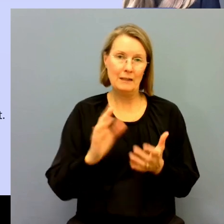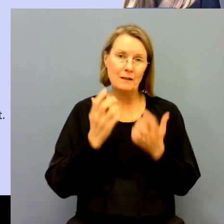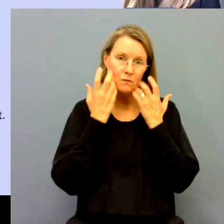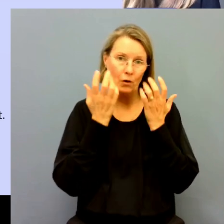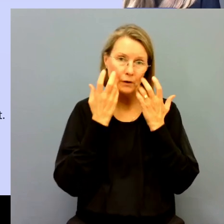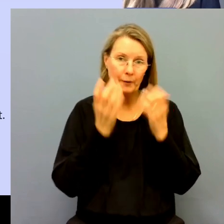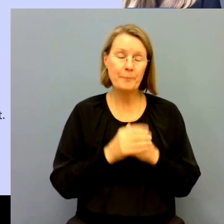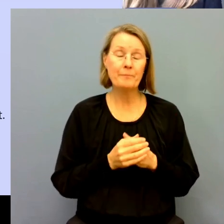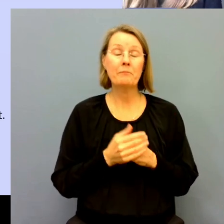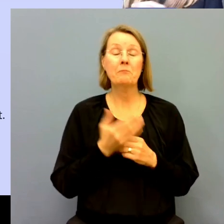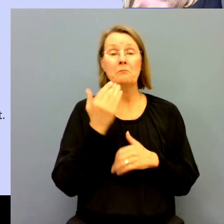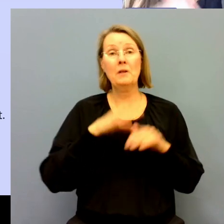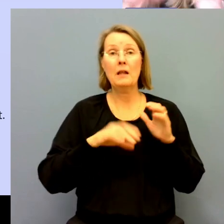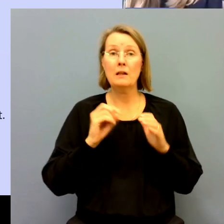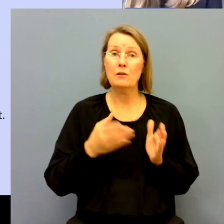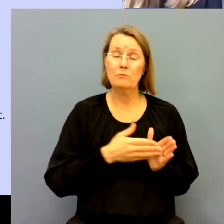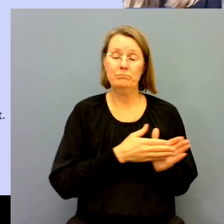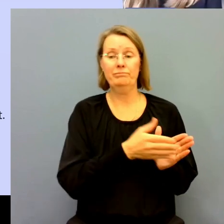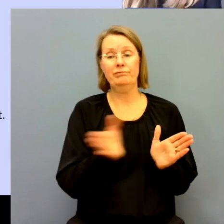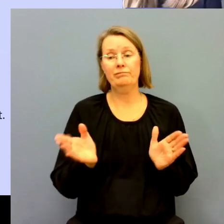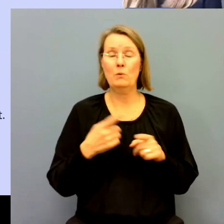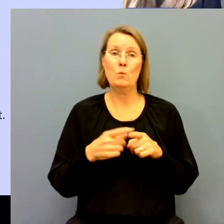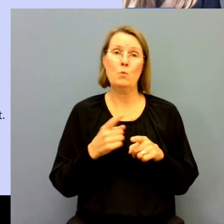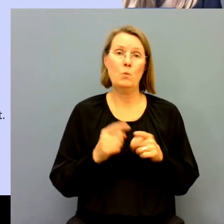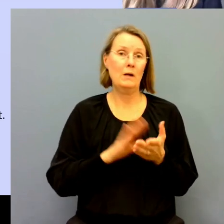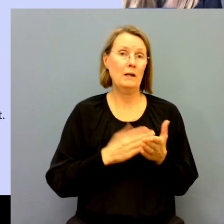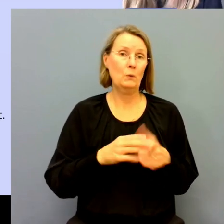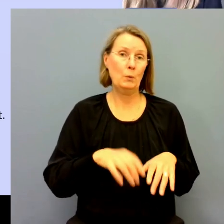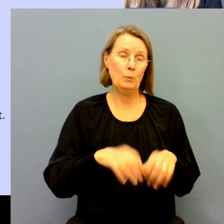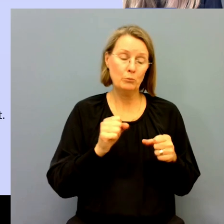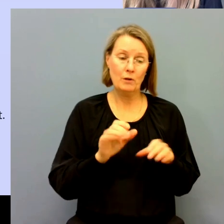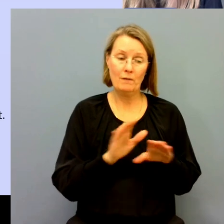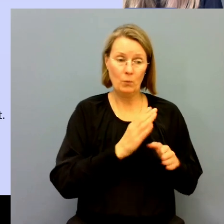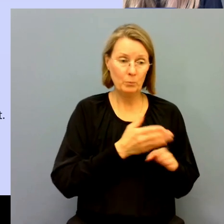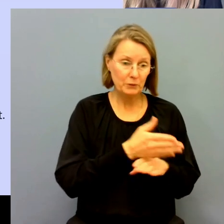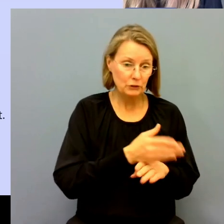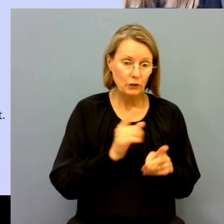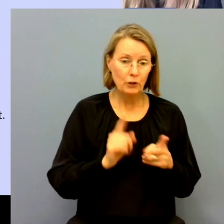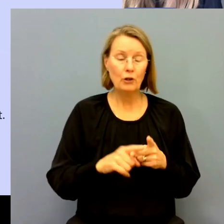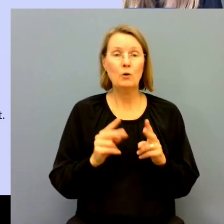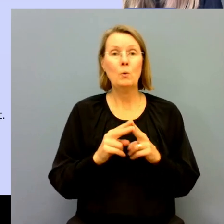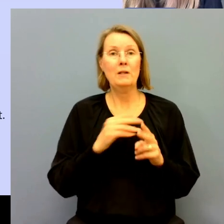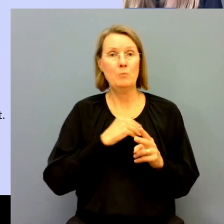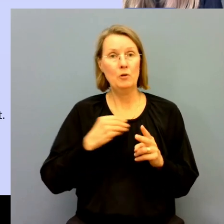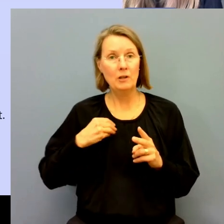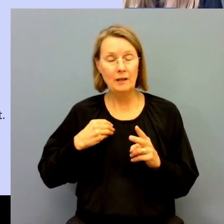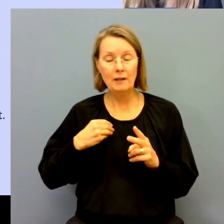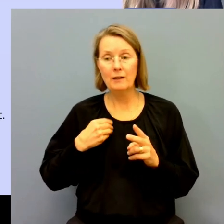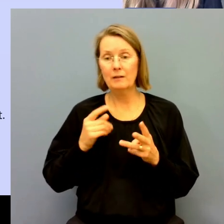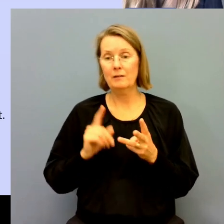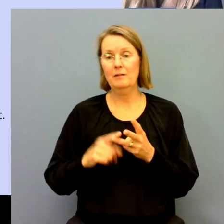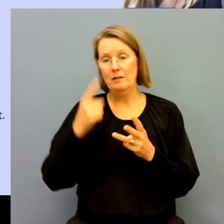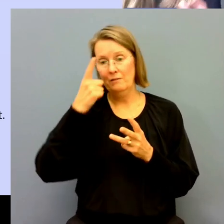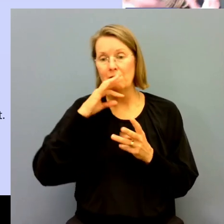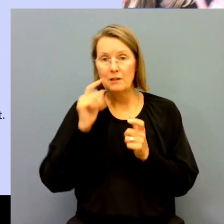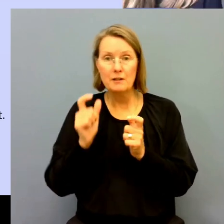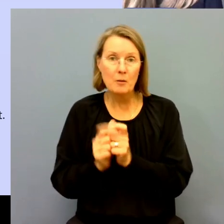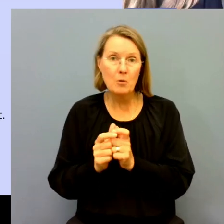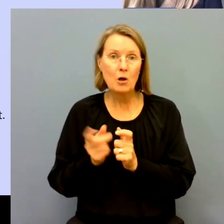vardagslivet. Och det kan ju vara en väldigt bredd av situationer. Alltifrån vårdbesök och myndighetskontakter till